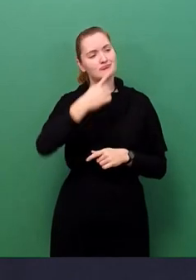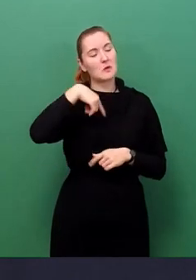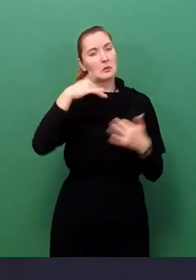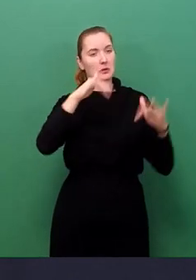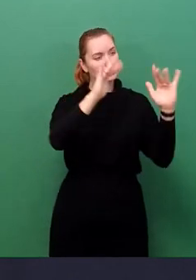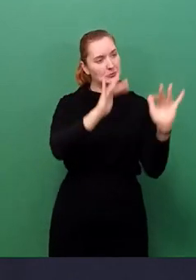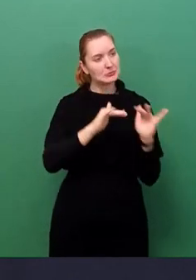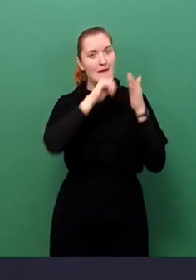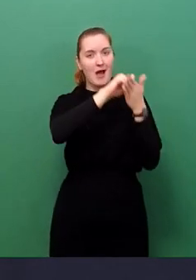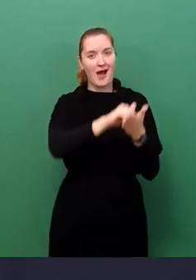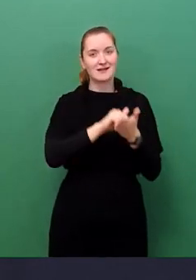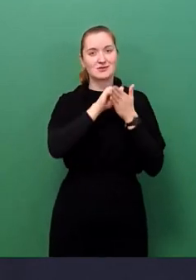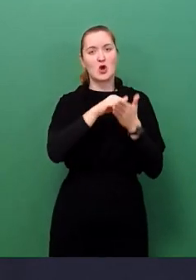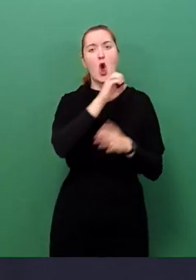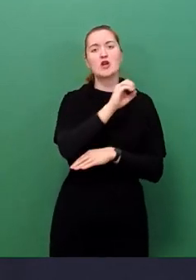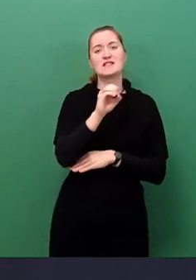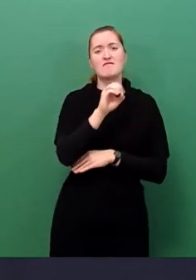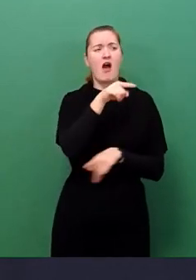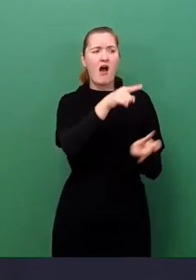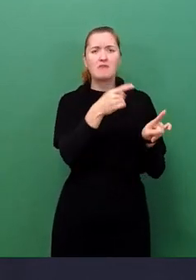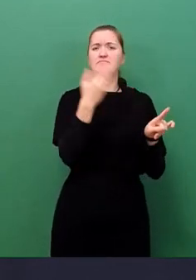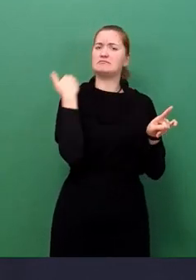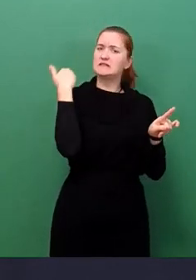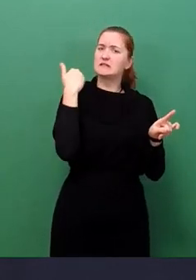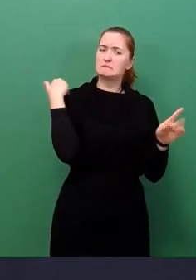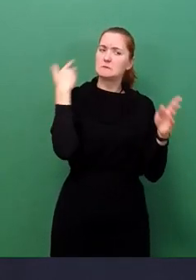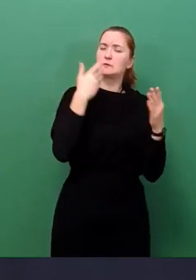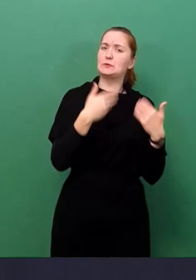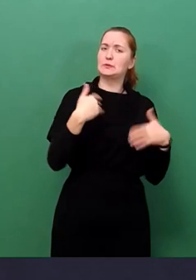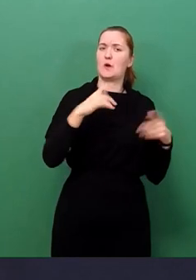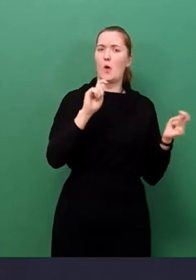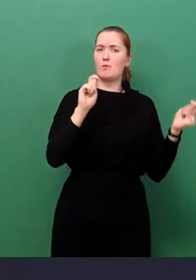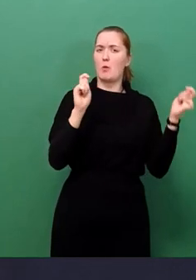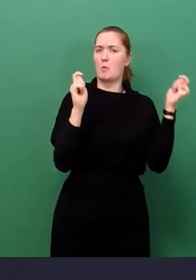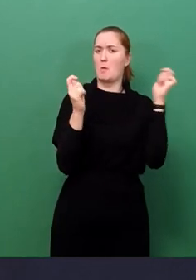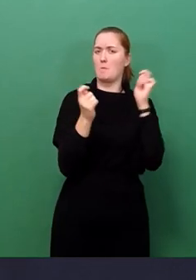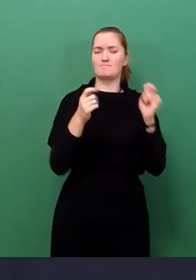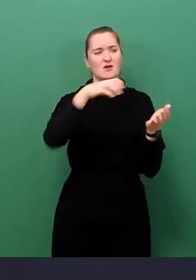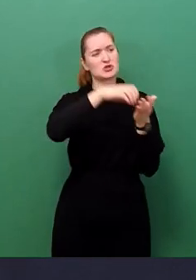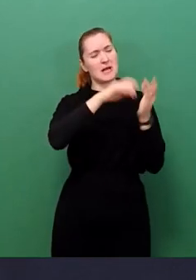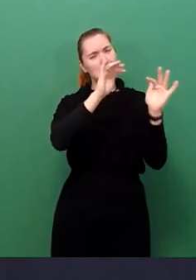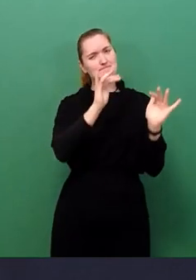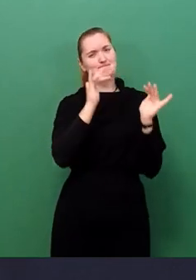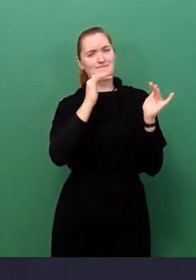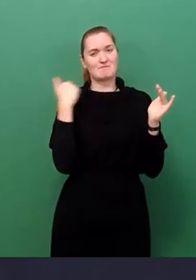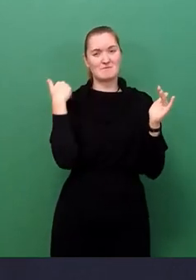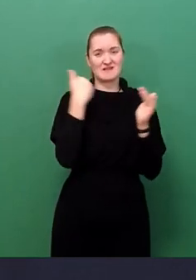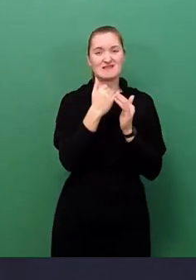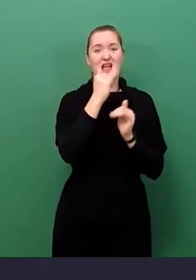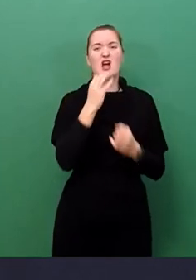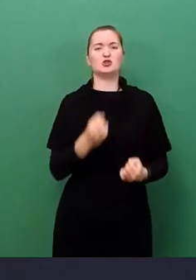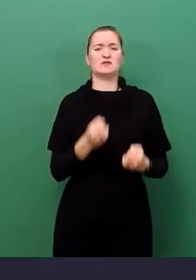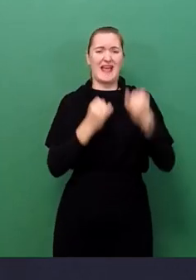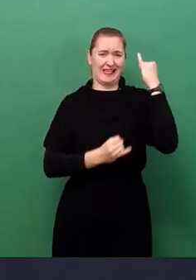dass Ostrava in den vergangenen Jahren einen erheblichen Wandel vollzogen hat. Natürlich ist die Stadt immer noch von der Schwerindustrie in den